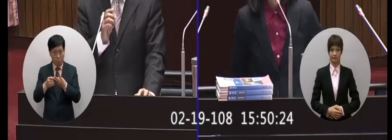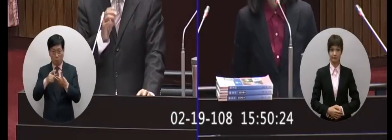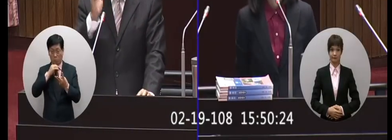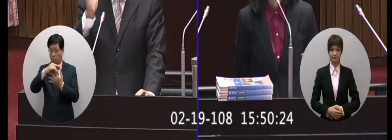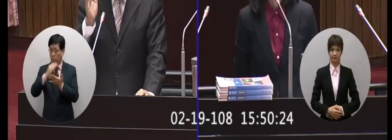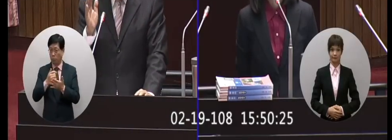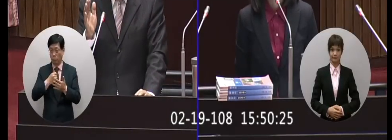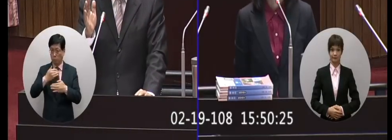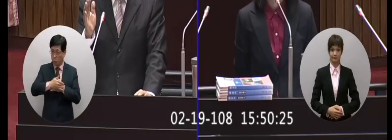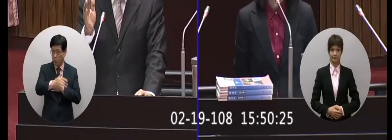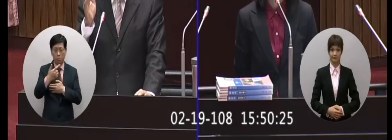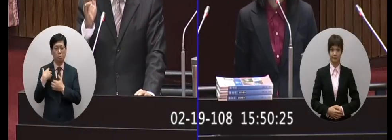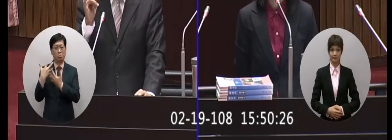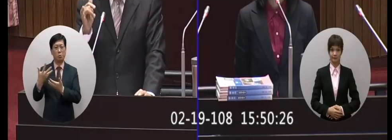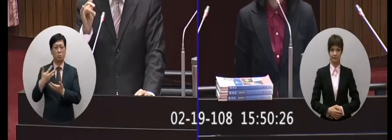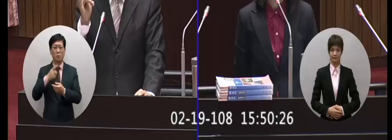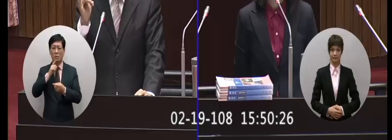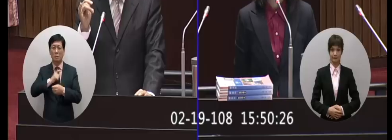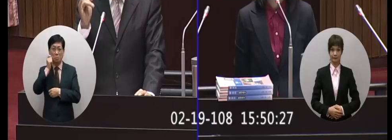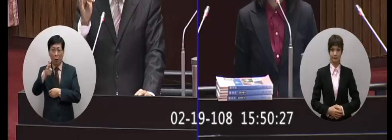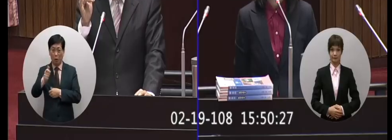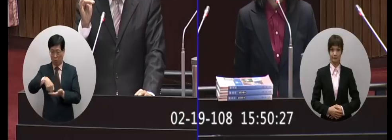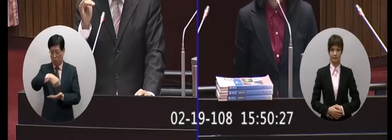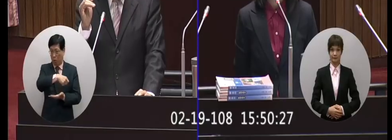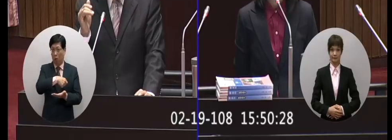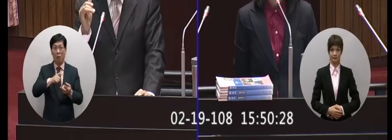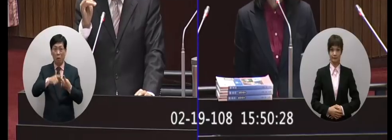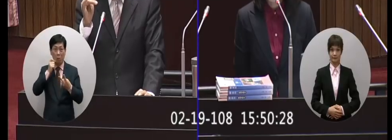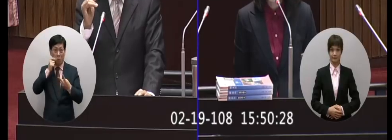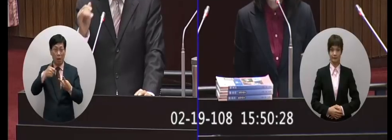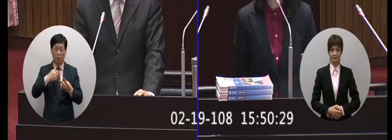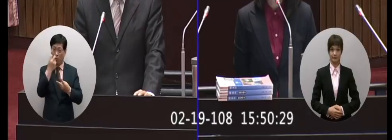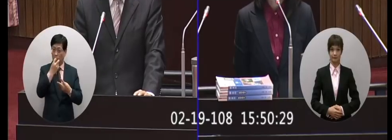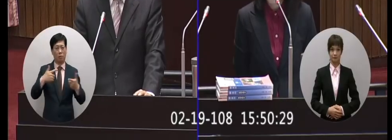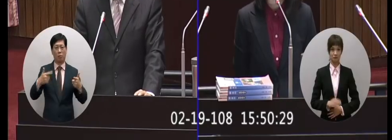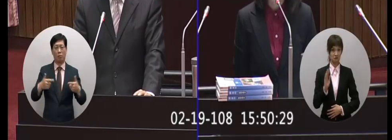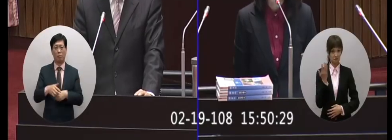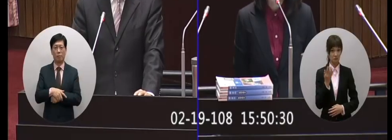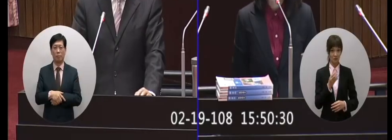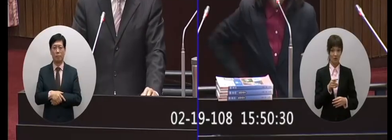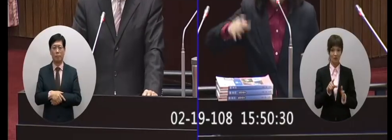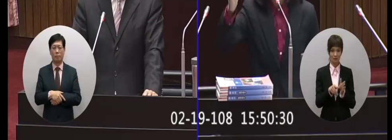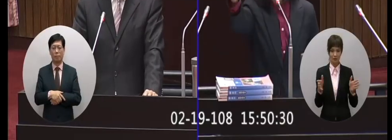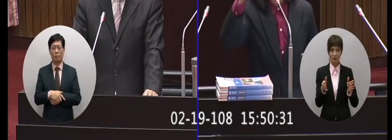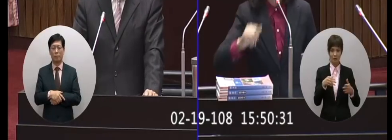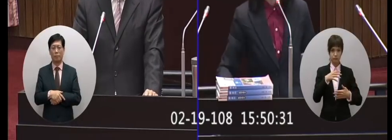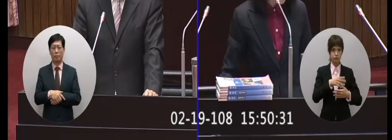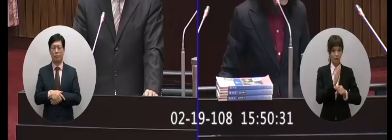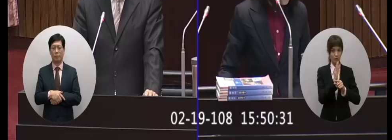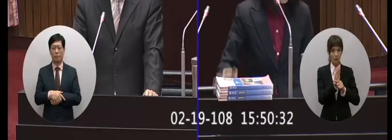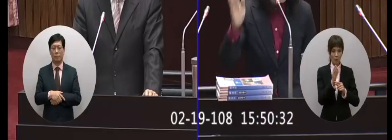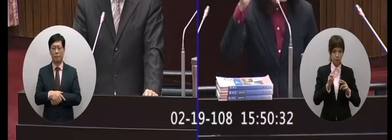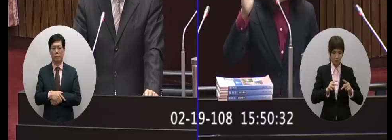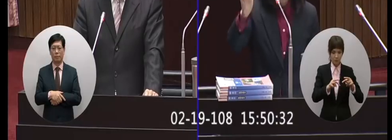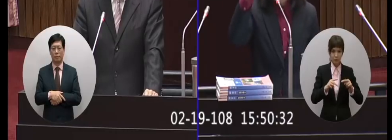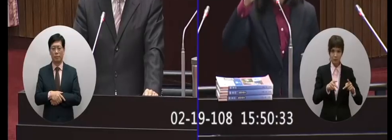這個不是讓出版社用半年去編寫用半年去中間有改啊好那我再繼續往